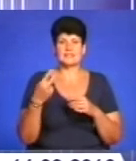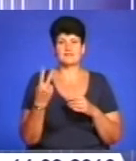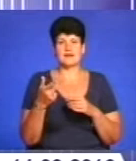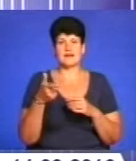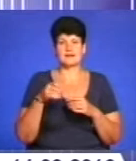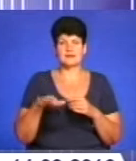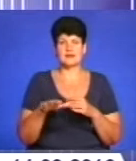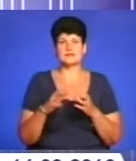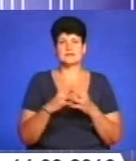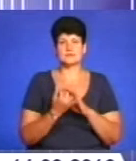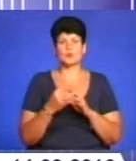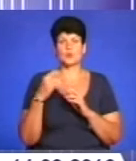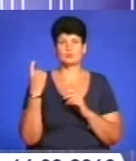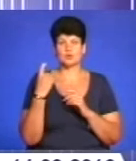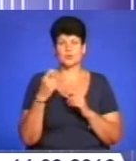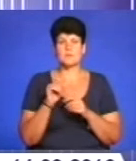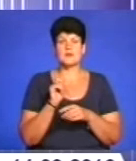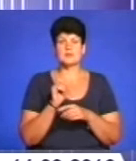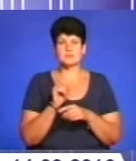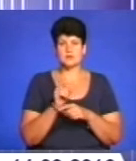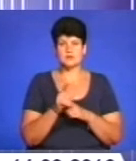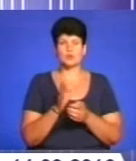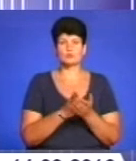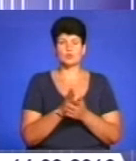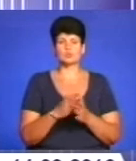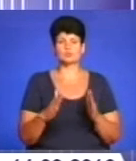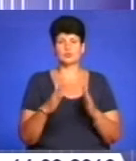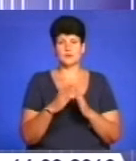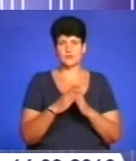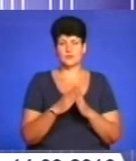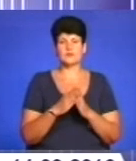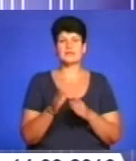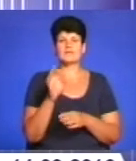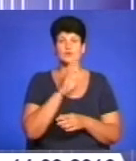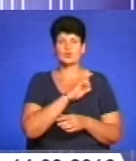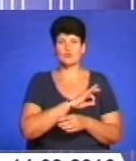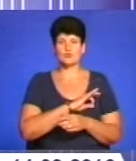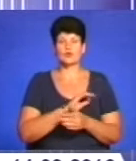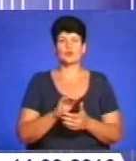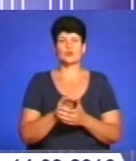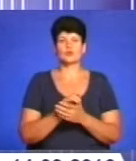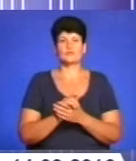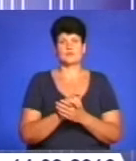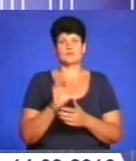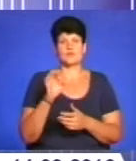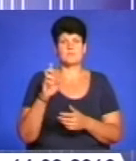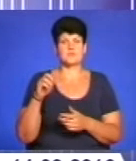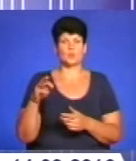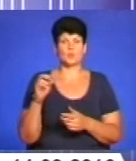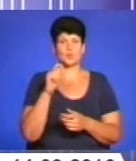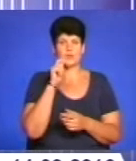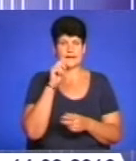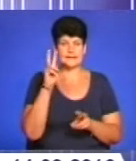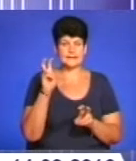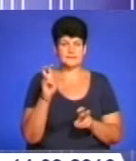господарського призначення для обслуговування будівлі майнового комплексу, який використовували ТОВ «Україна». Також визнав